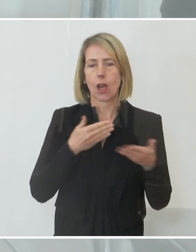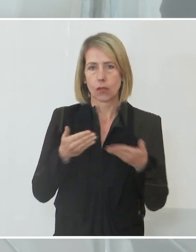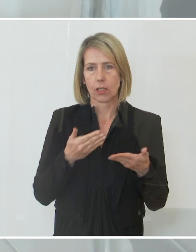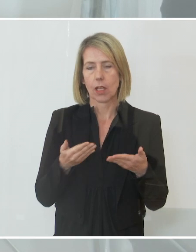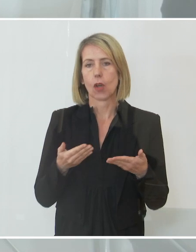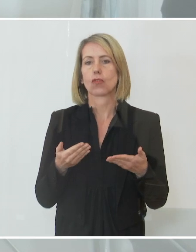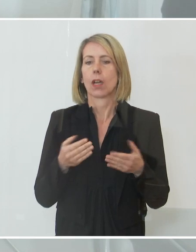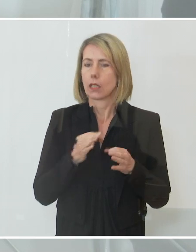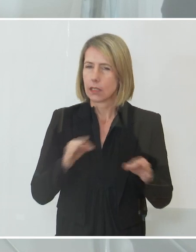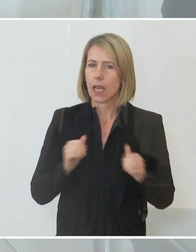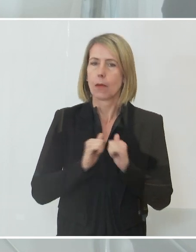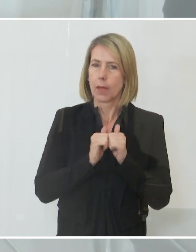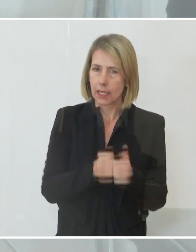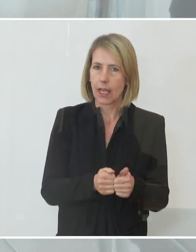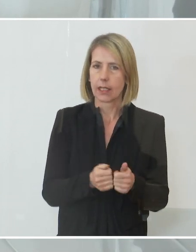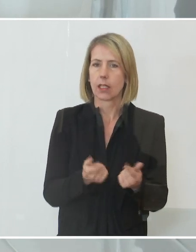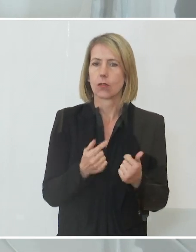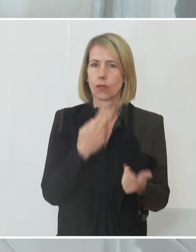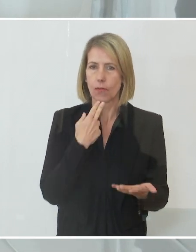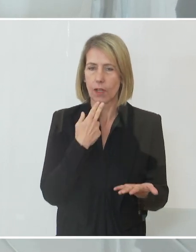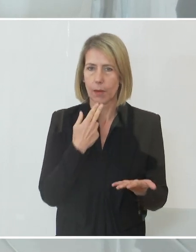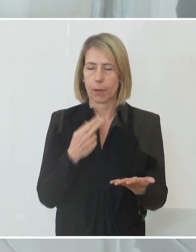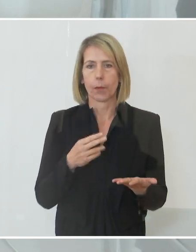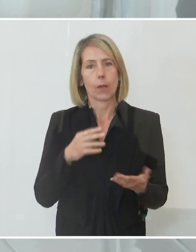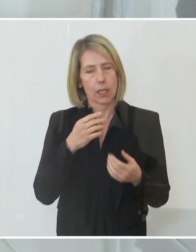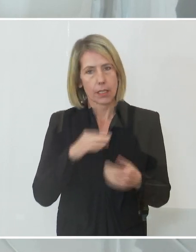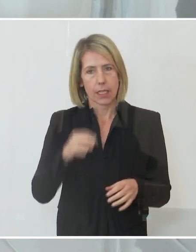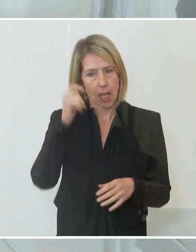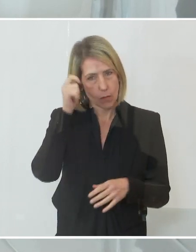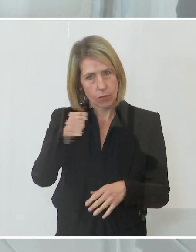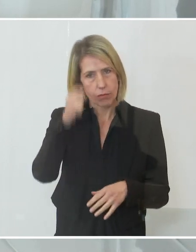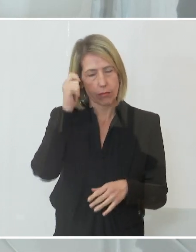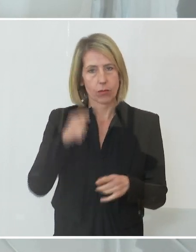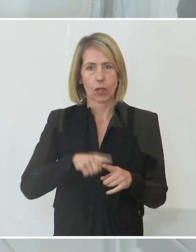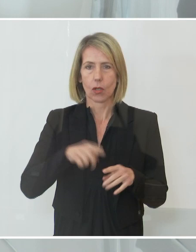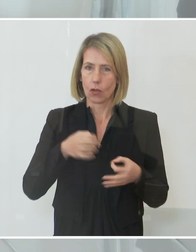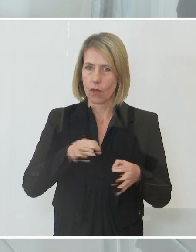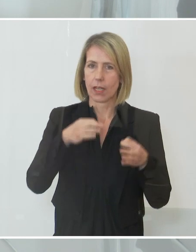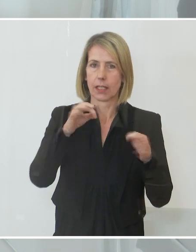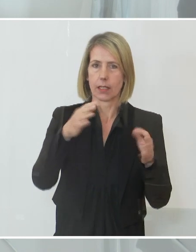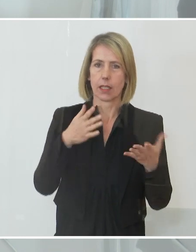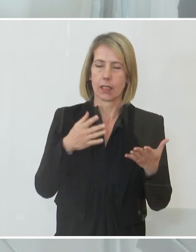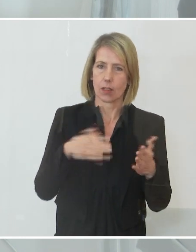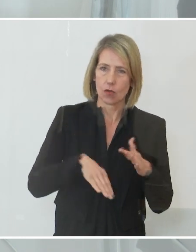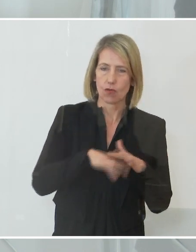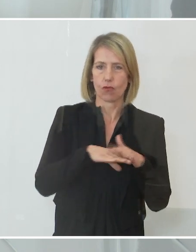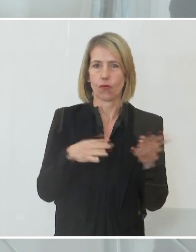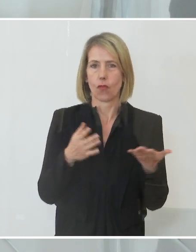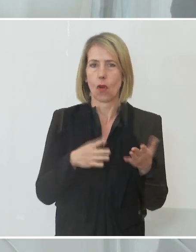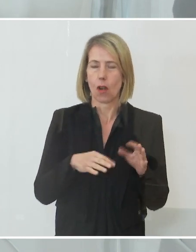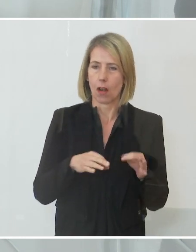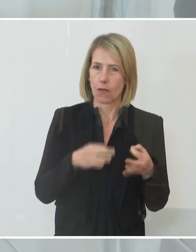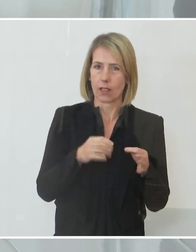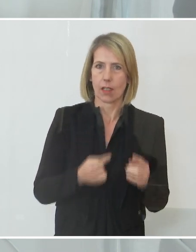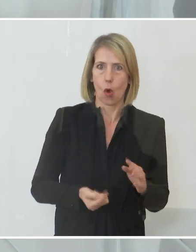begleitet wiederum auch von dem wertschätzenden und auch qualitätsvollen und qualitäts